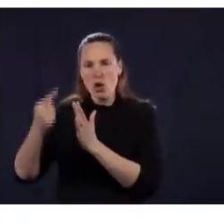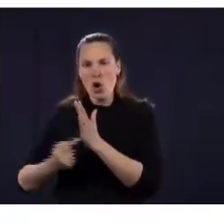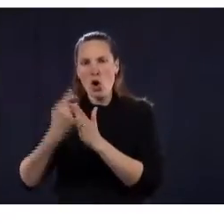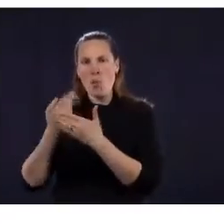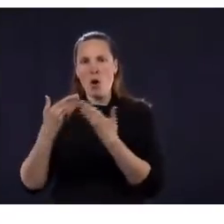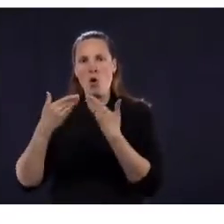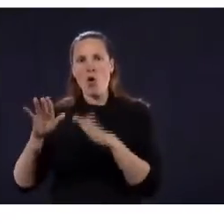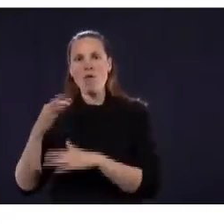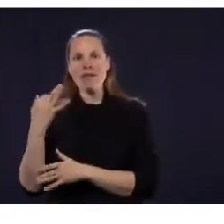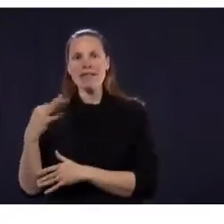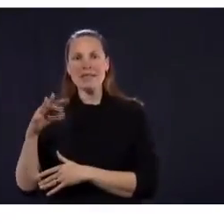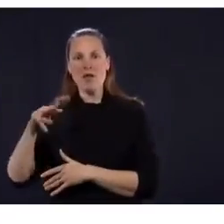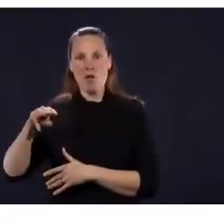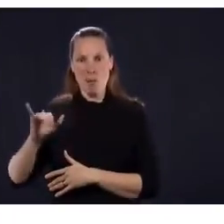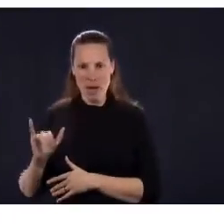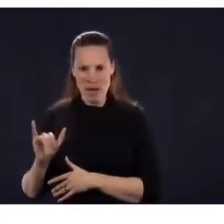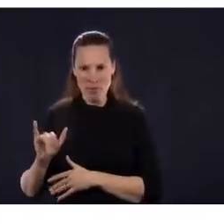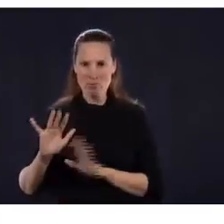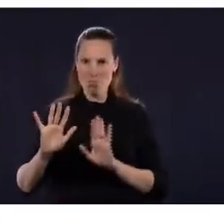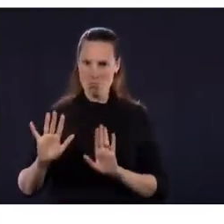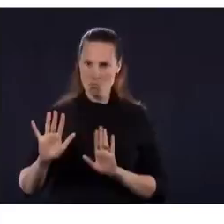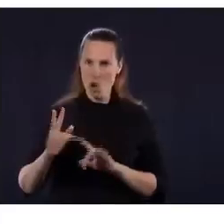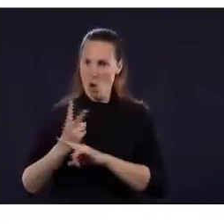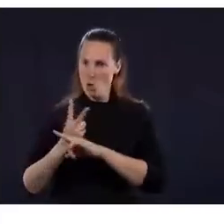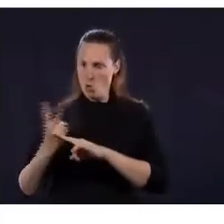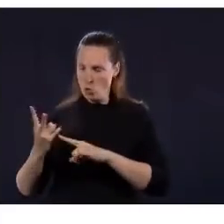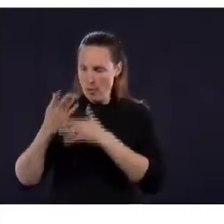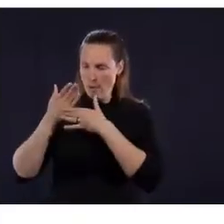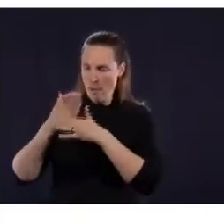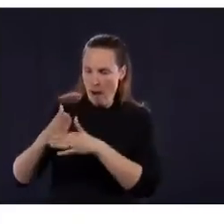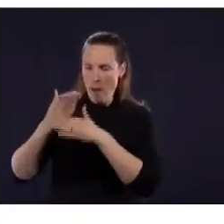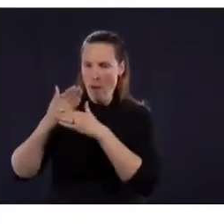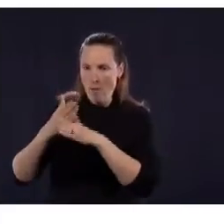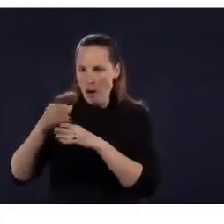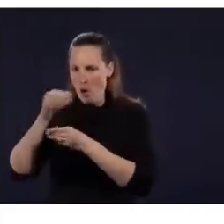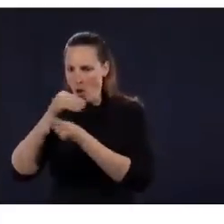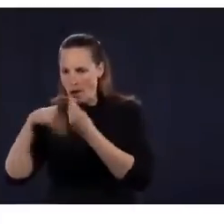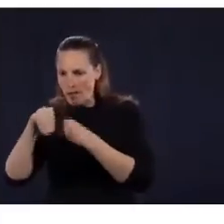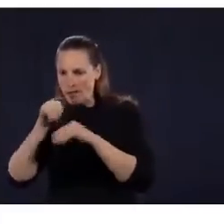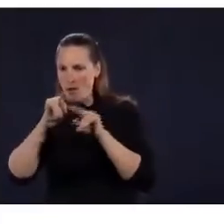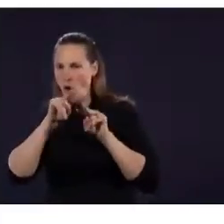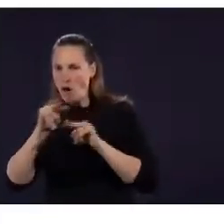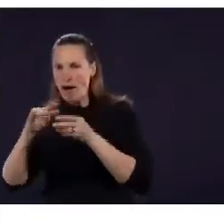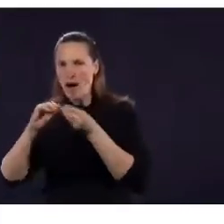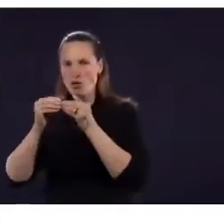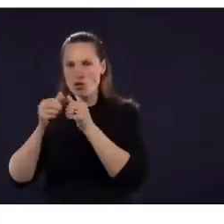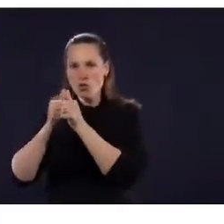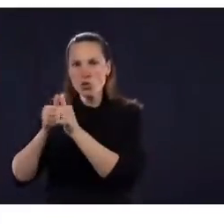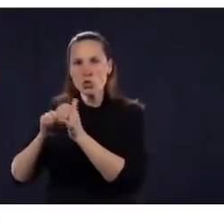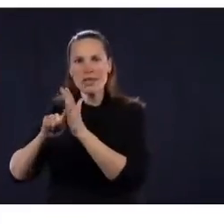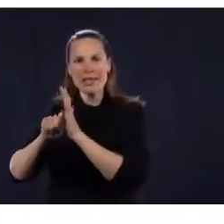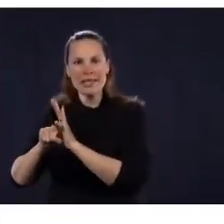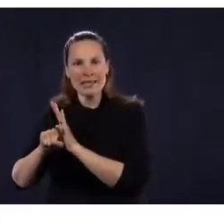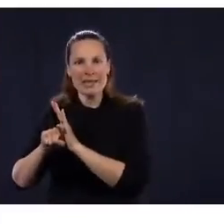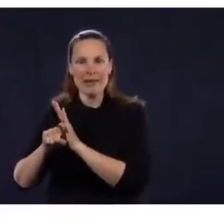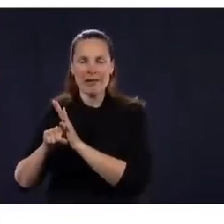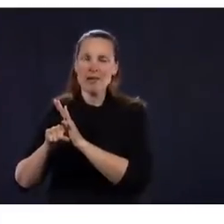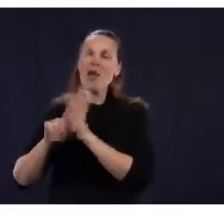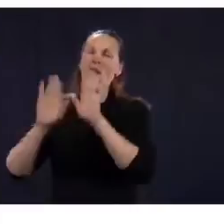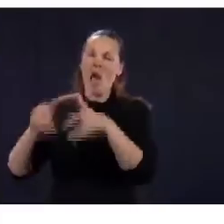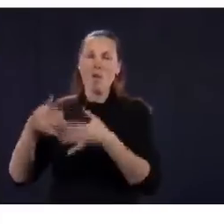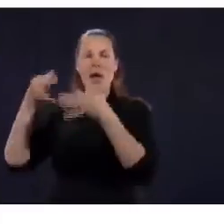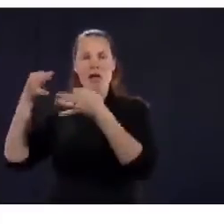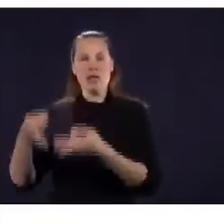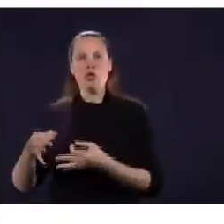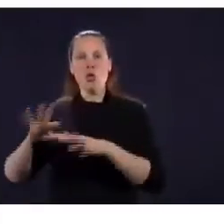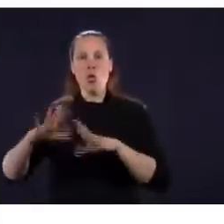'ajouter éventuellement aux personnes qui pourraient se retrouver dans nos hôpitaux alors qu'on a très peu de